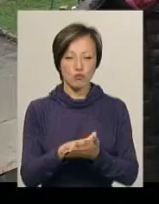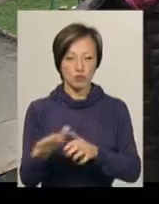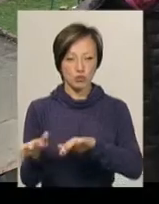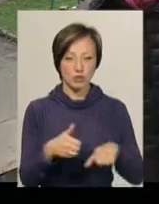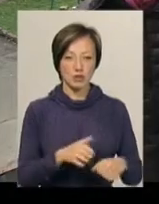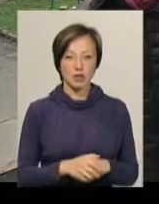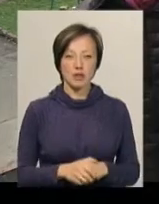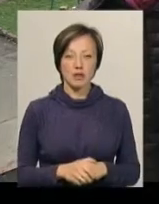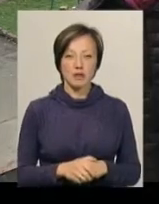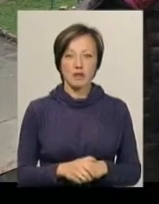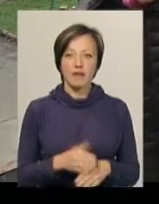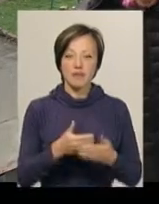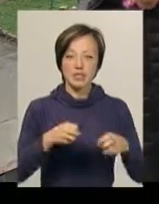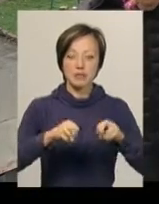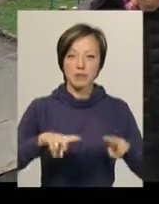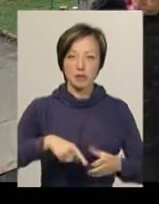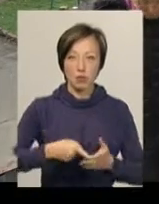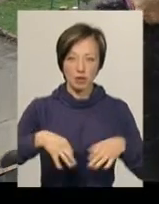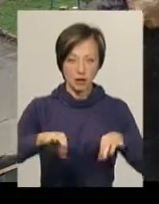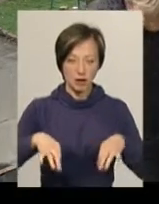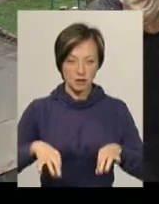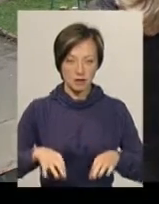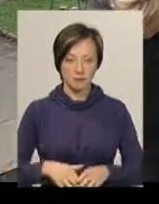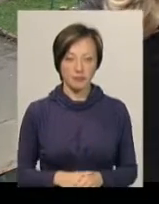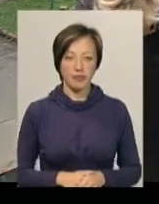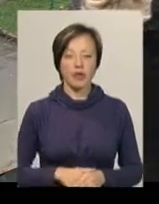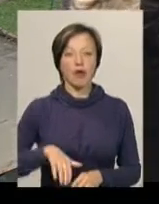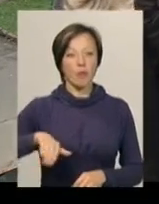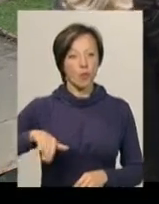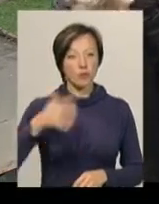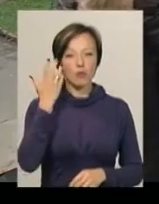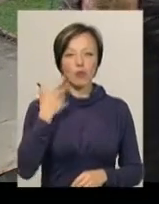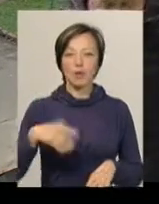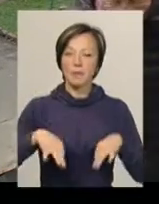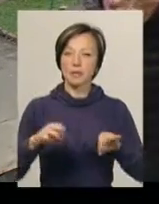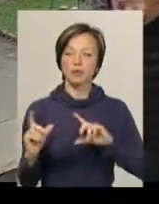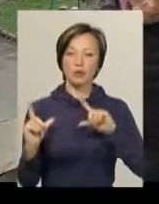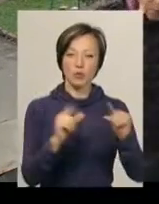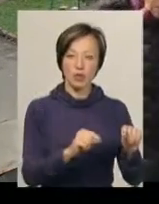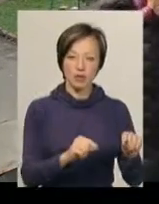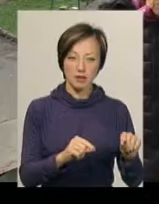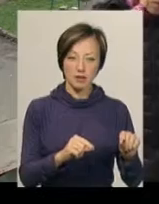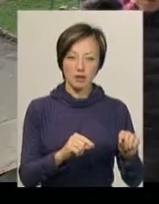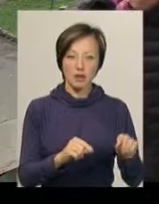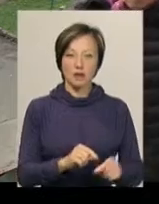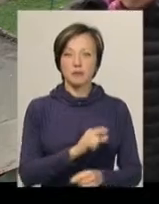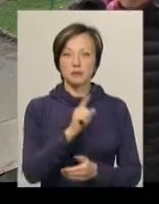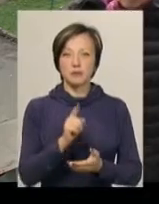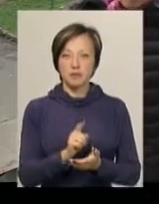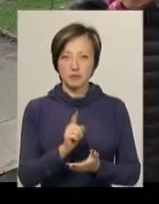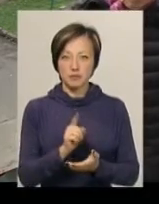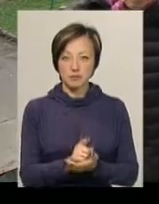від спецкомонт-странса. Потім, коли машина уїхала, треба